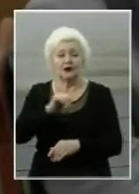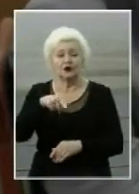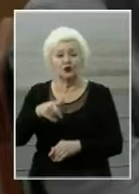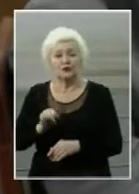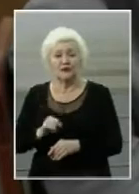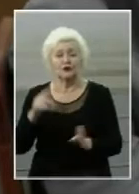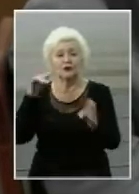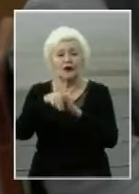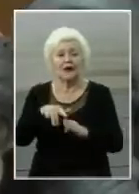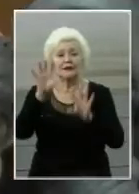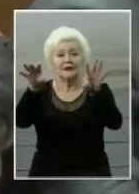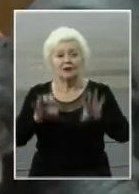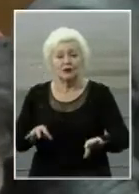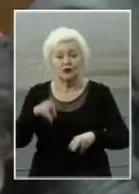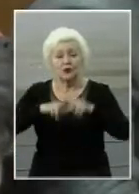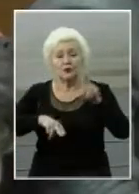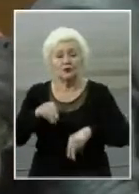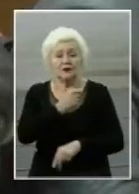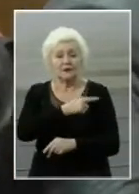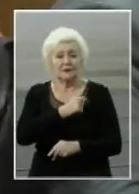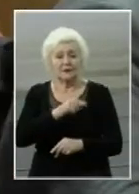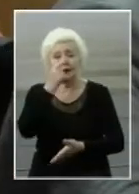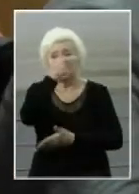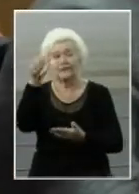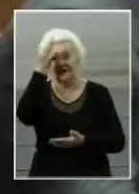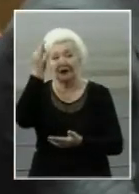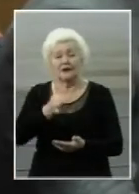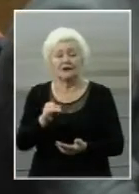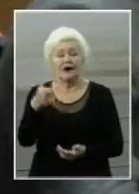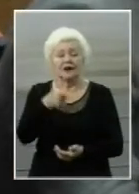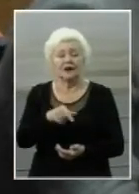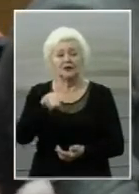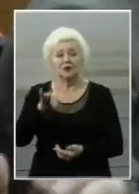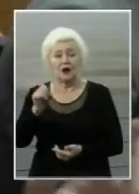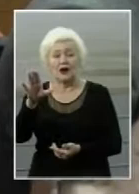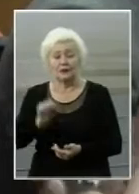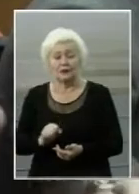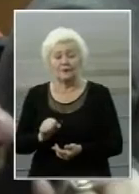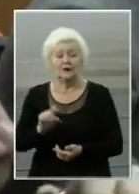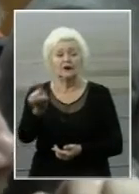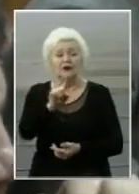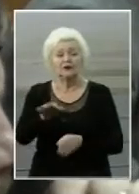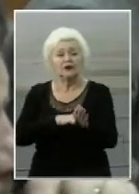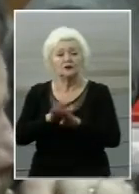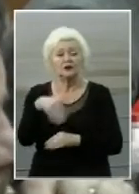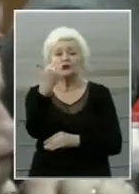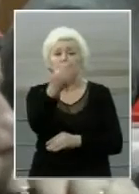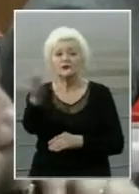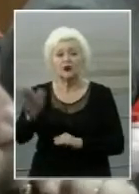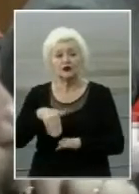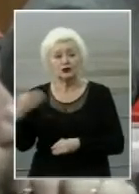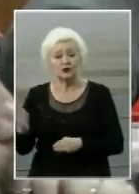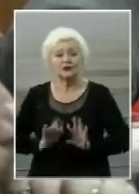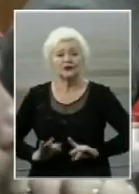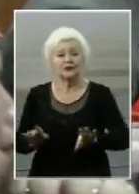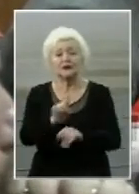незаконні будівництва в Одесі. Питання щодо них він задав міському голові Геннадію Труханову. «Чи вчинено з вашої сторони якісь дії,